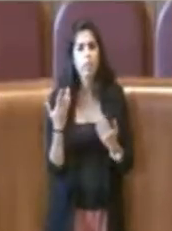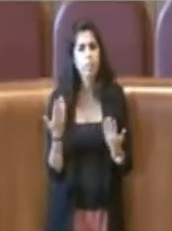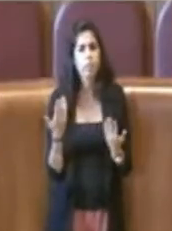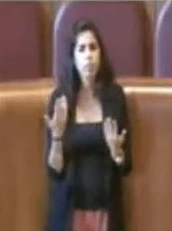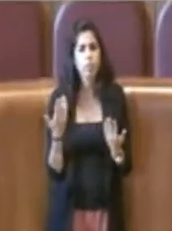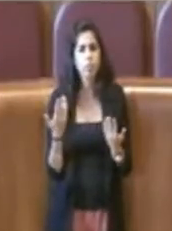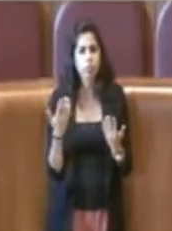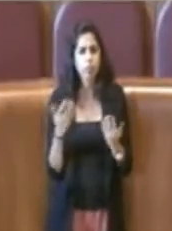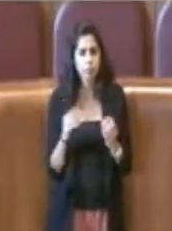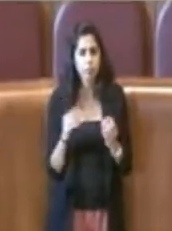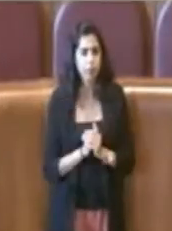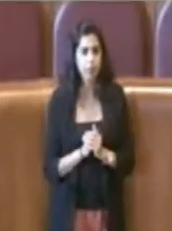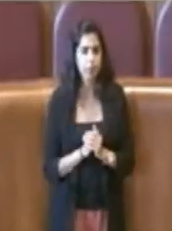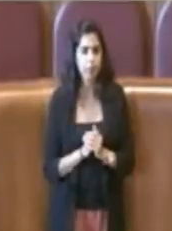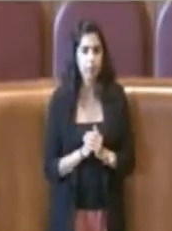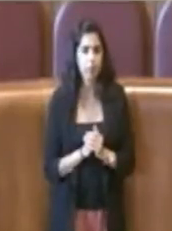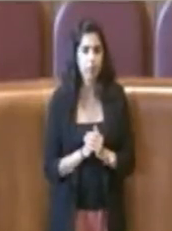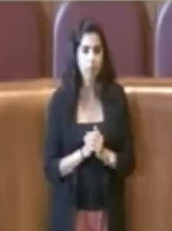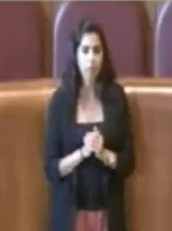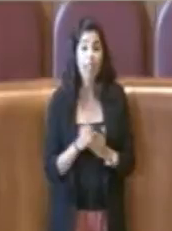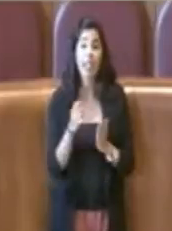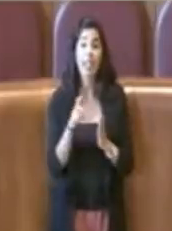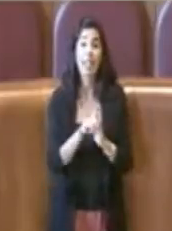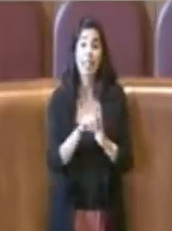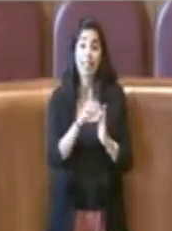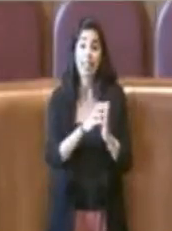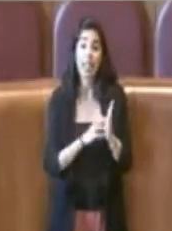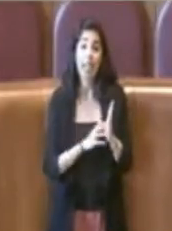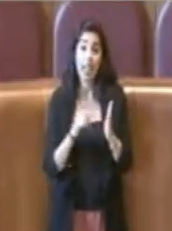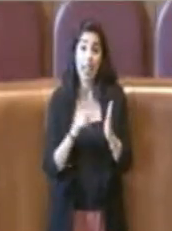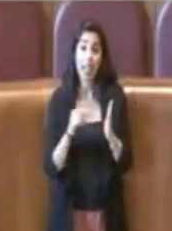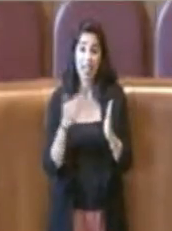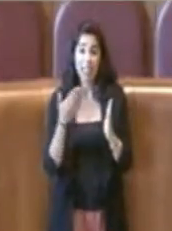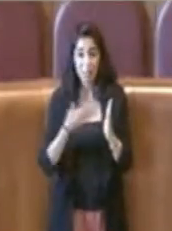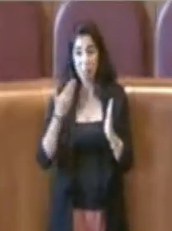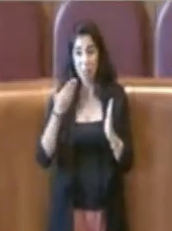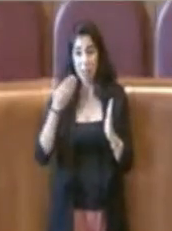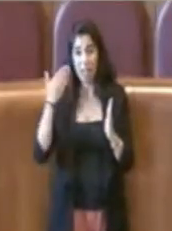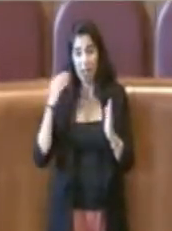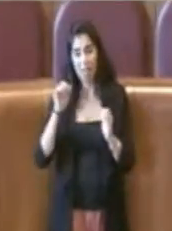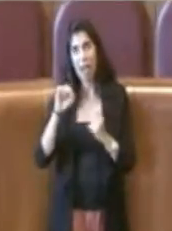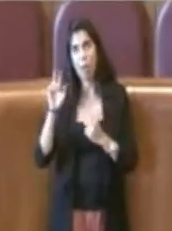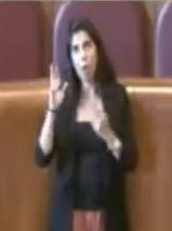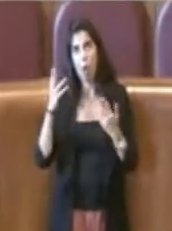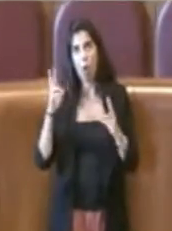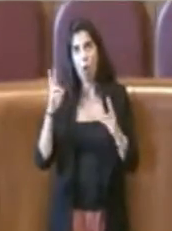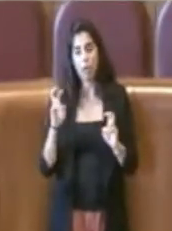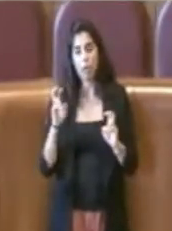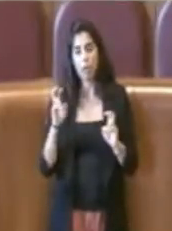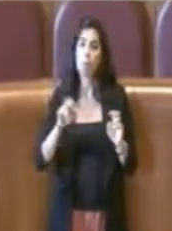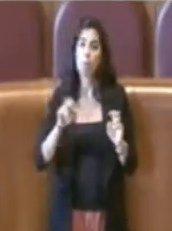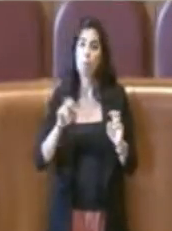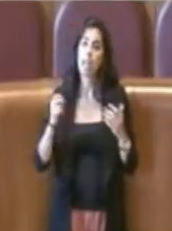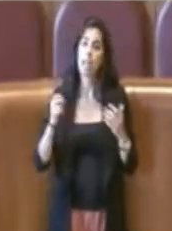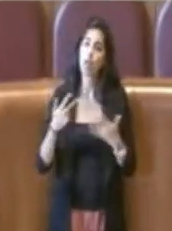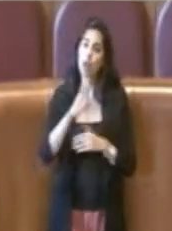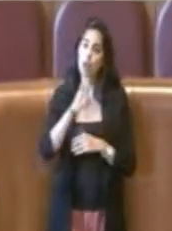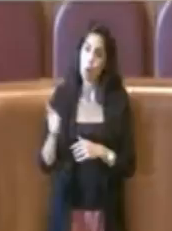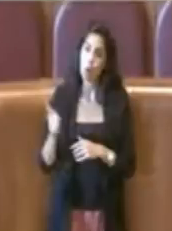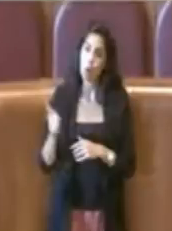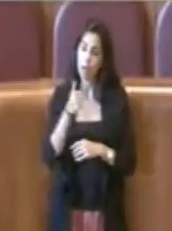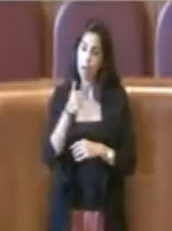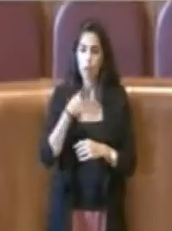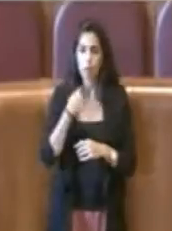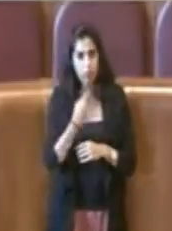Allora, questa delibera famosa del 2018, io continuo a dire che non è